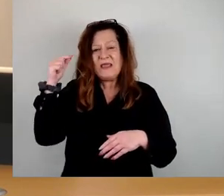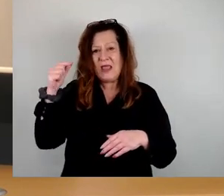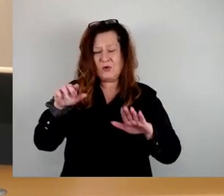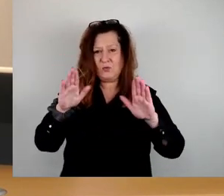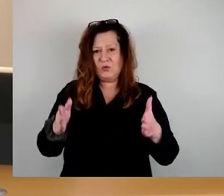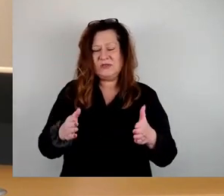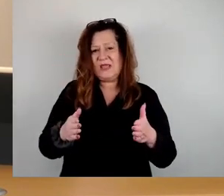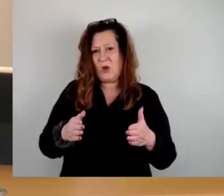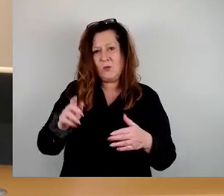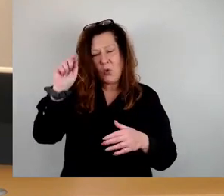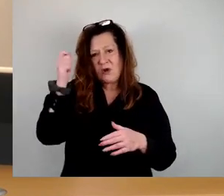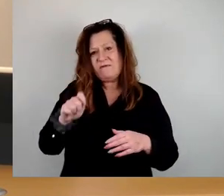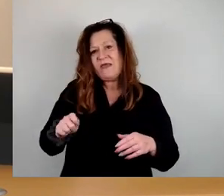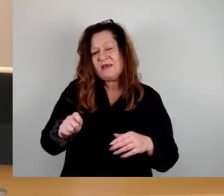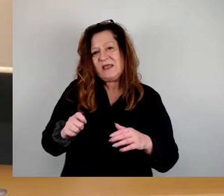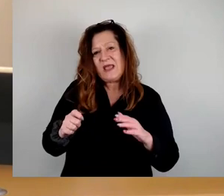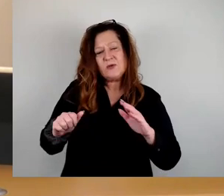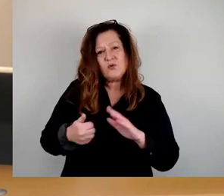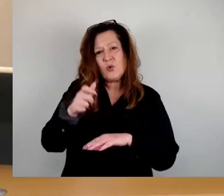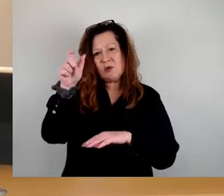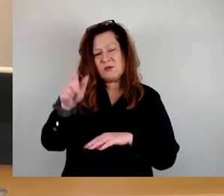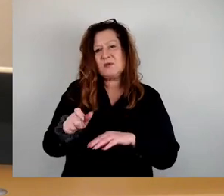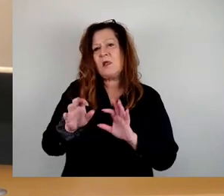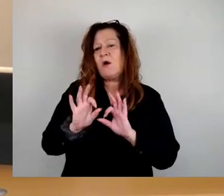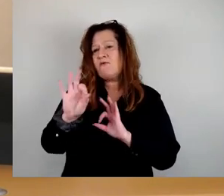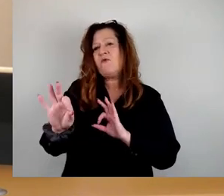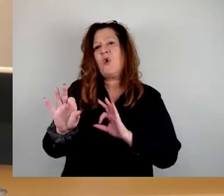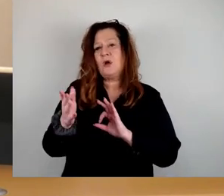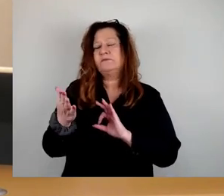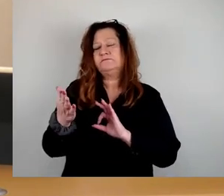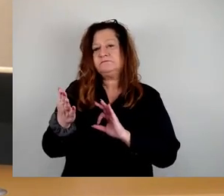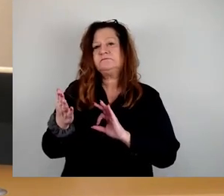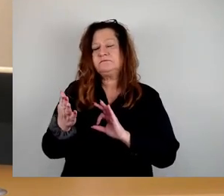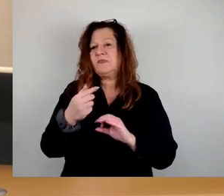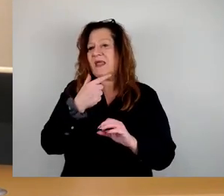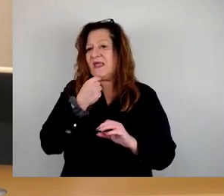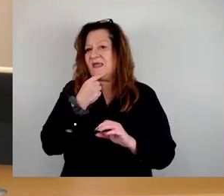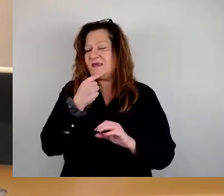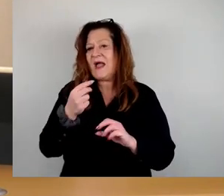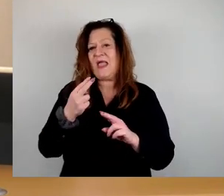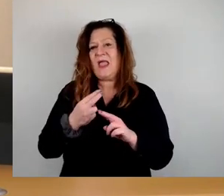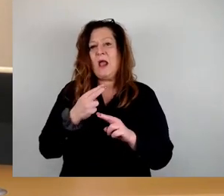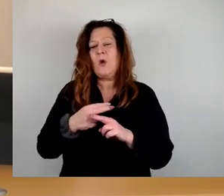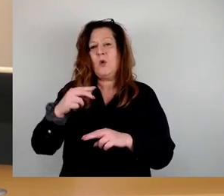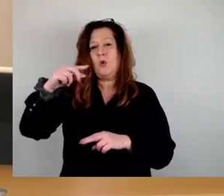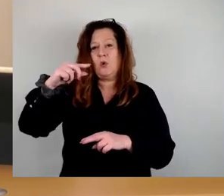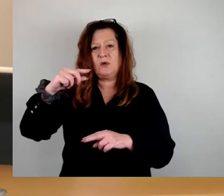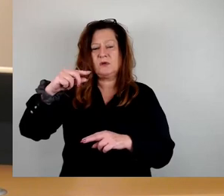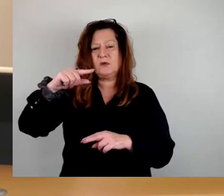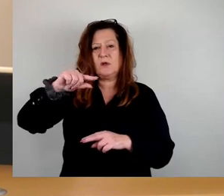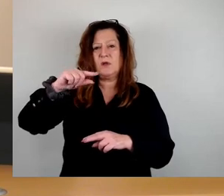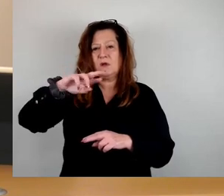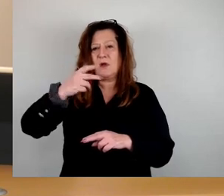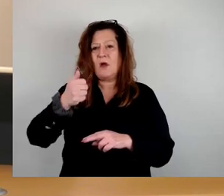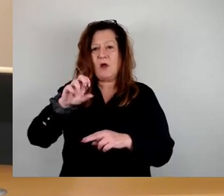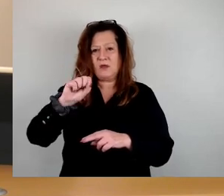Zivilbevölkerung in Israel und Gazastadt. Ich möchte die Gelegenheit nutzen, allen zu danken,